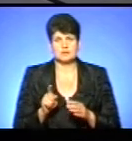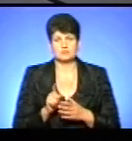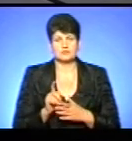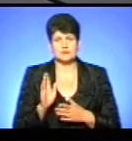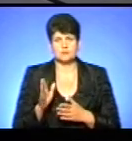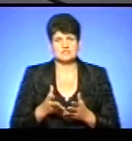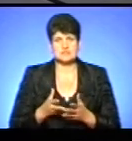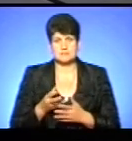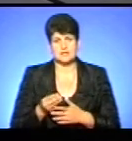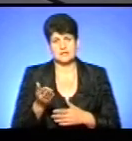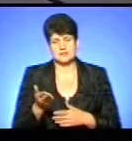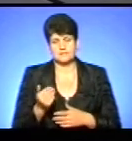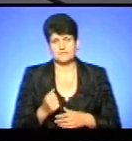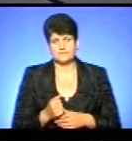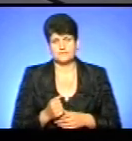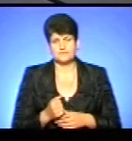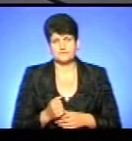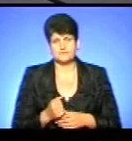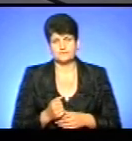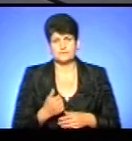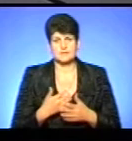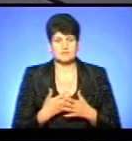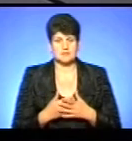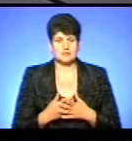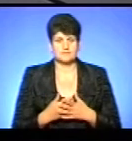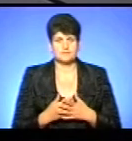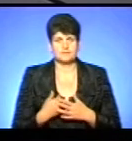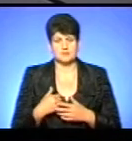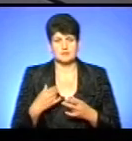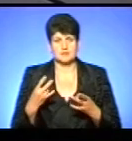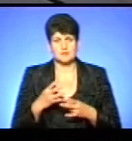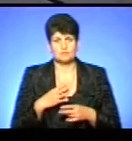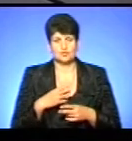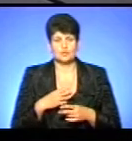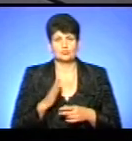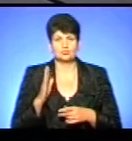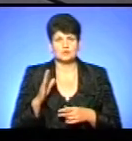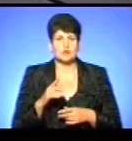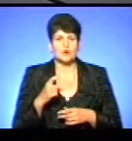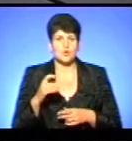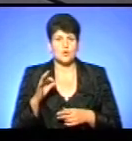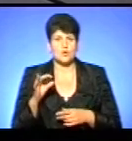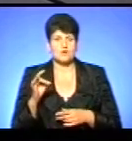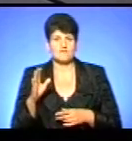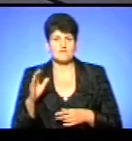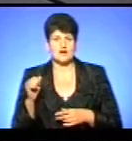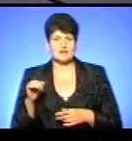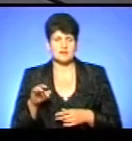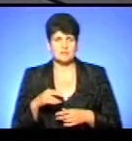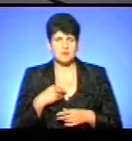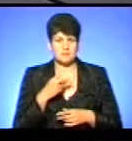нього заплатити. Декілька прикладів. Мені доводилося бути в Хорватії. Ми бачили, як працює